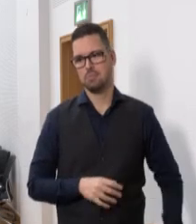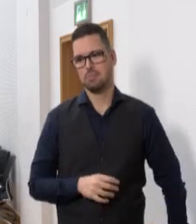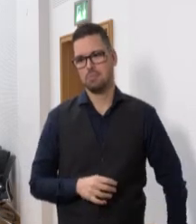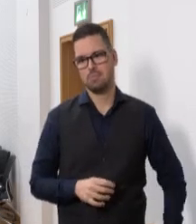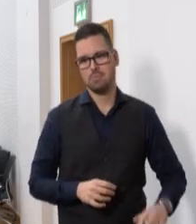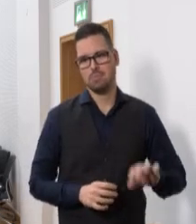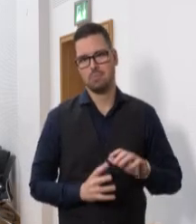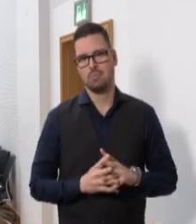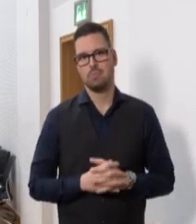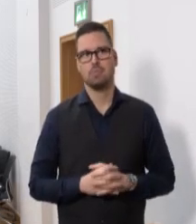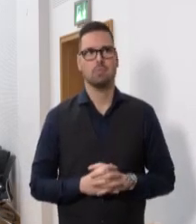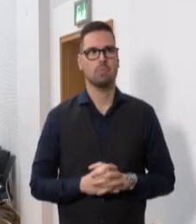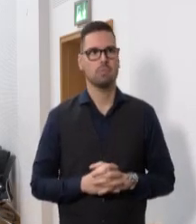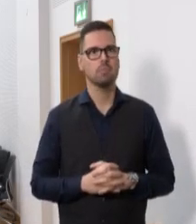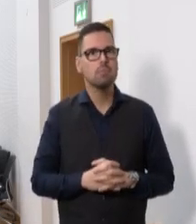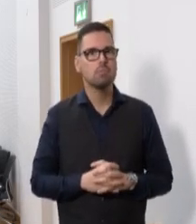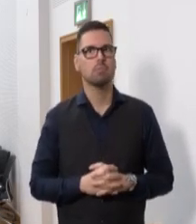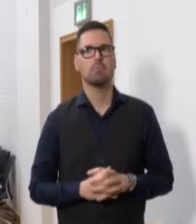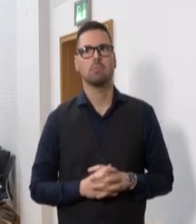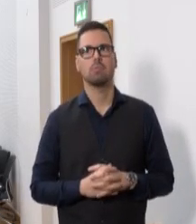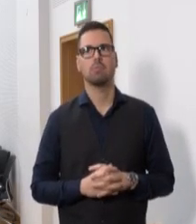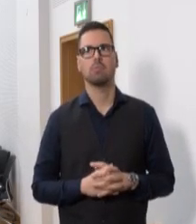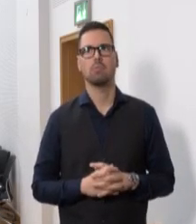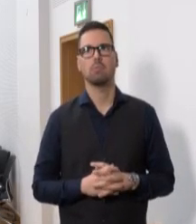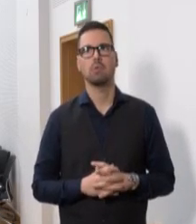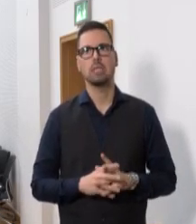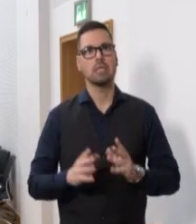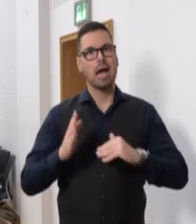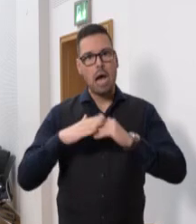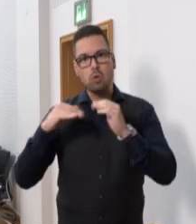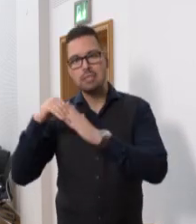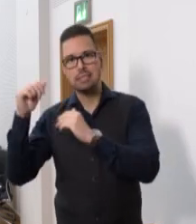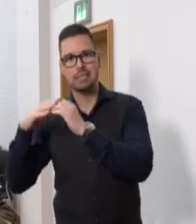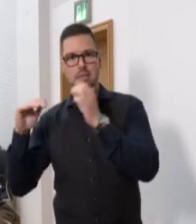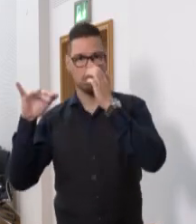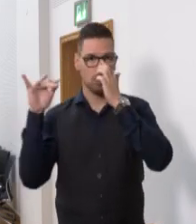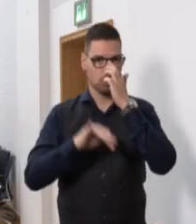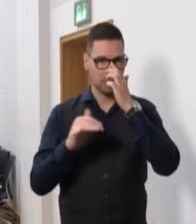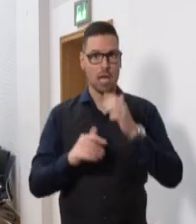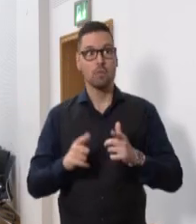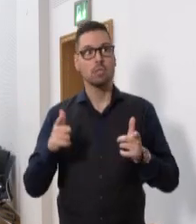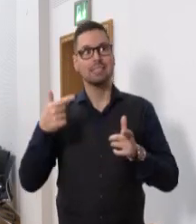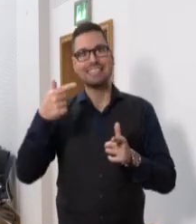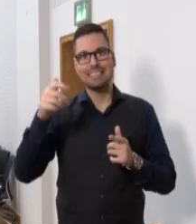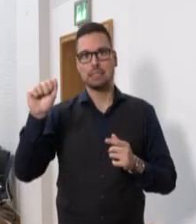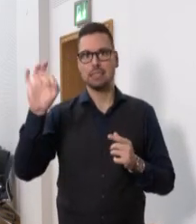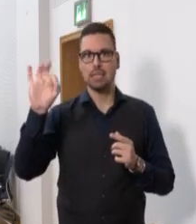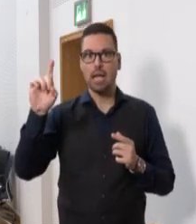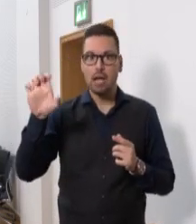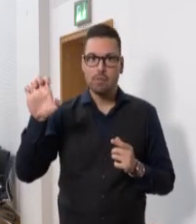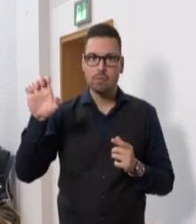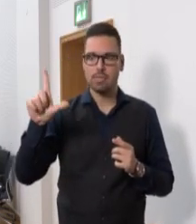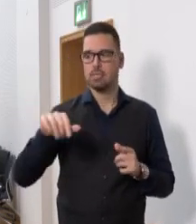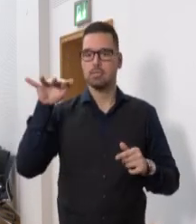Kleine Lebensmittelausgabestellen sollen auf und ausgebaut werden, um die Tafeln zu entlasten und mehr Menschen im